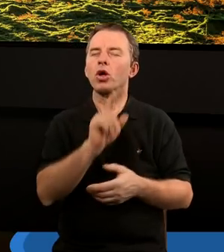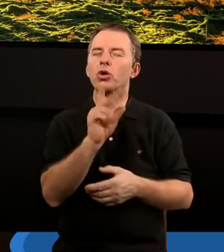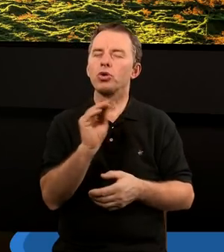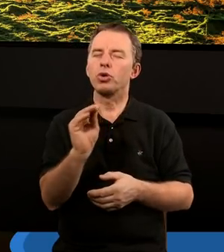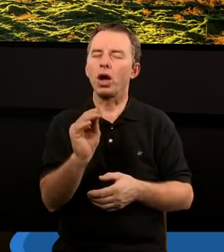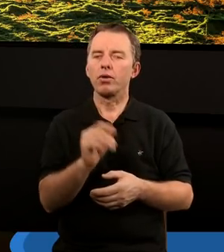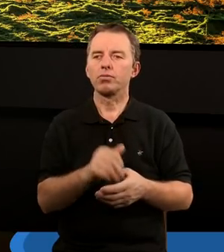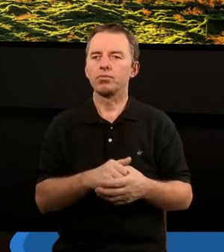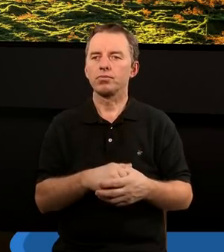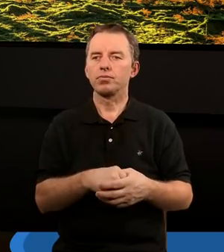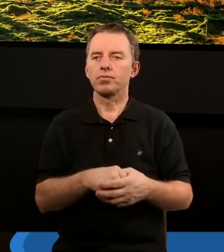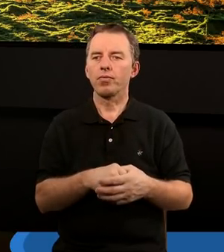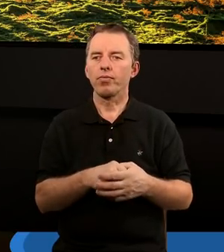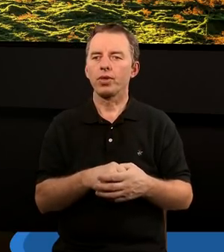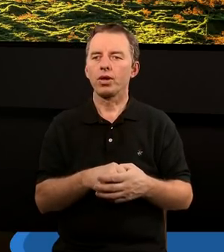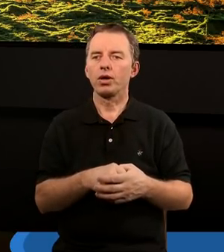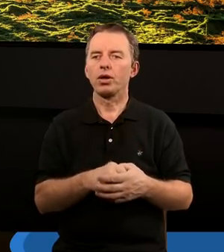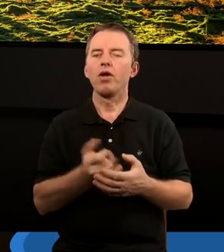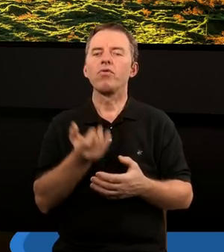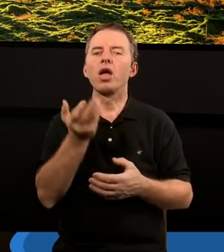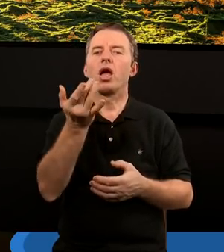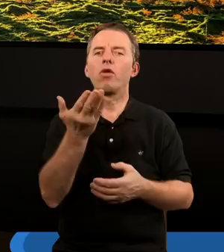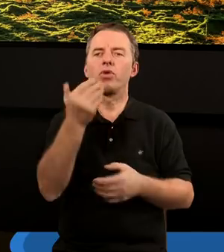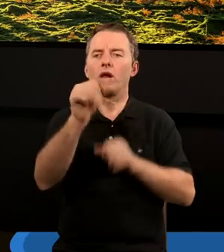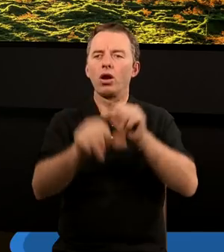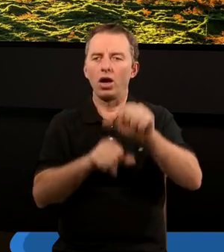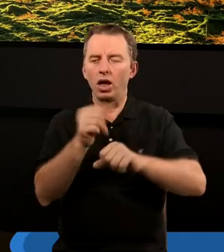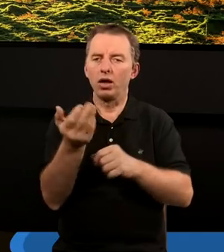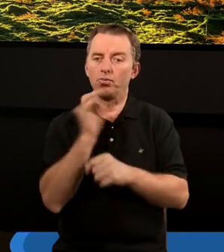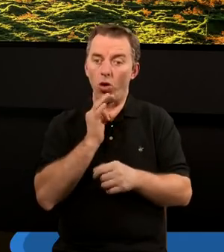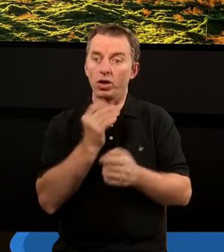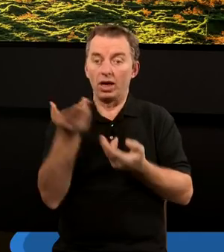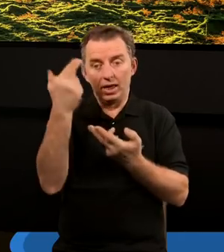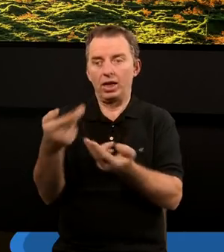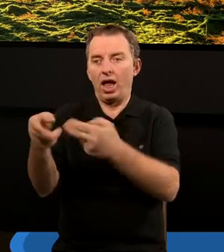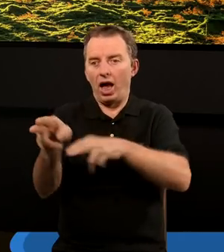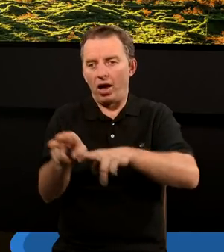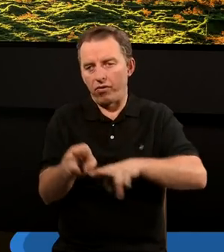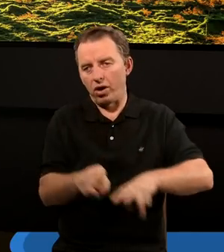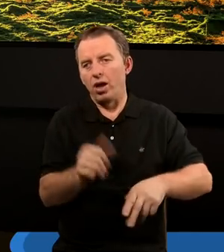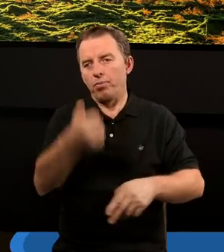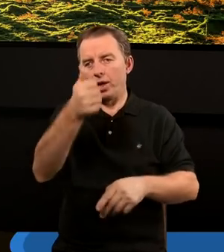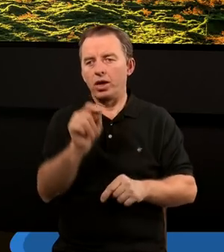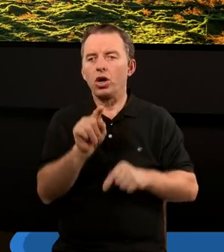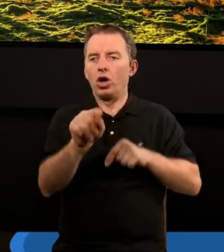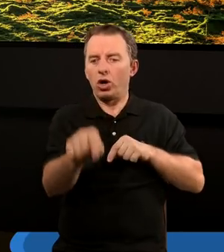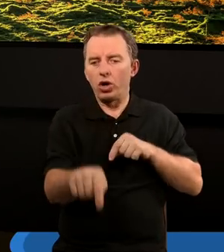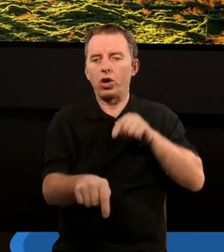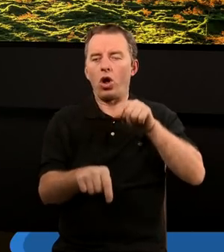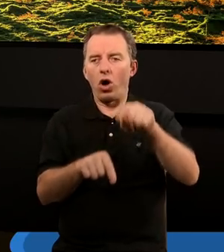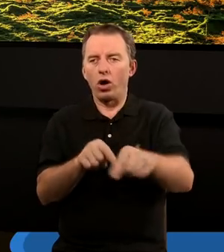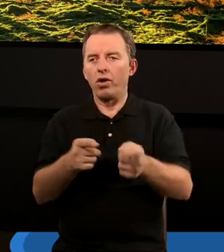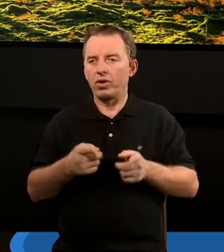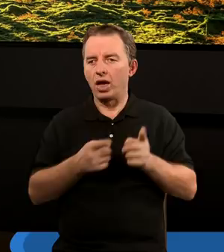że tak właściwie przed wielu, wielu, wielu laty moje nawrócenie albo raczej taki pierwszy krok w tym kierunku